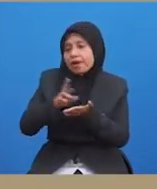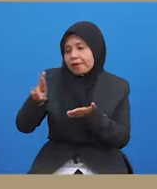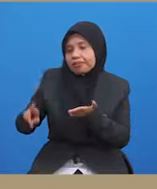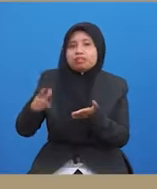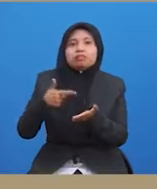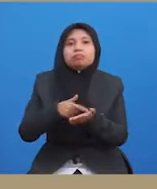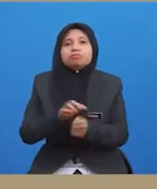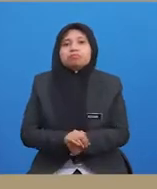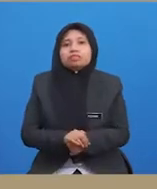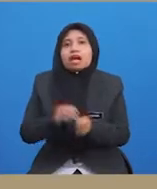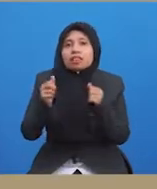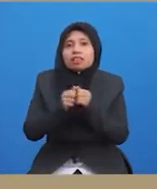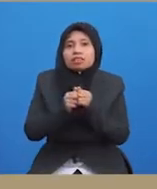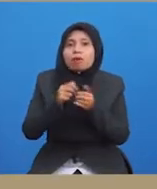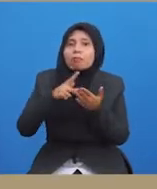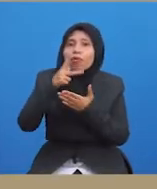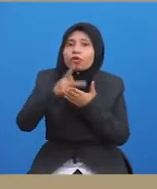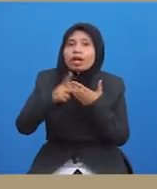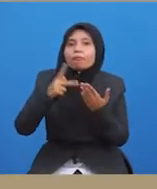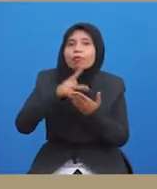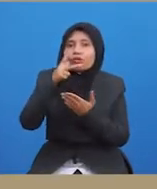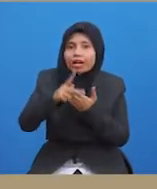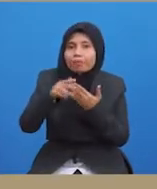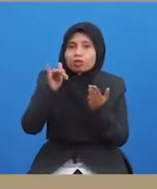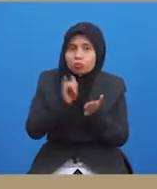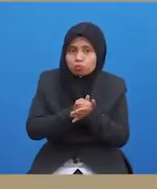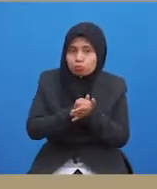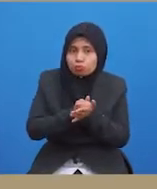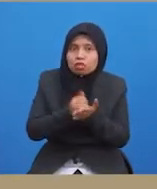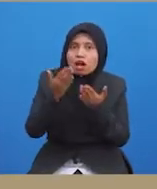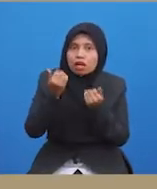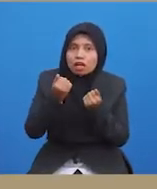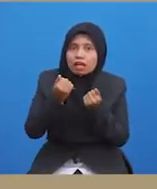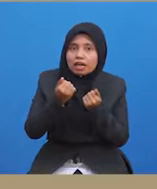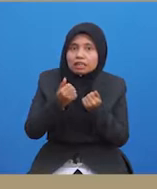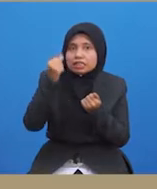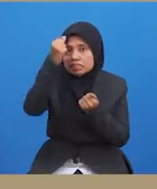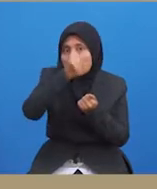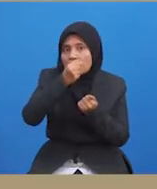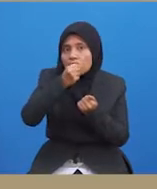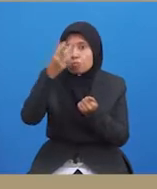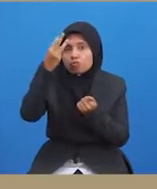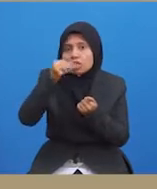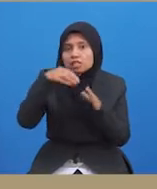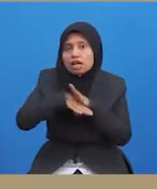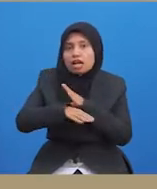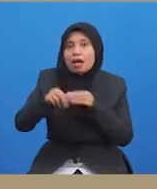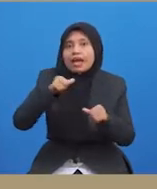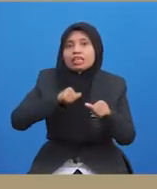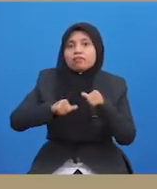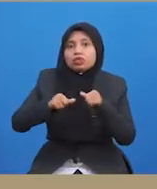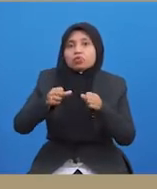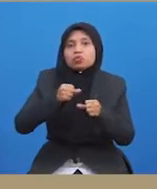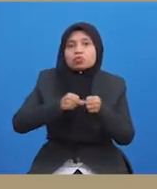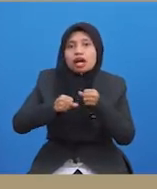Dengan adanya program-program tersebut adalah diharapkan sikap mulia dan